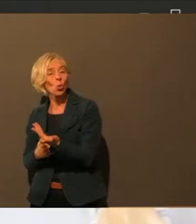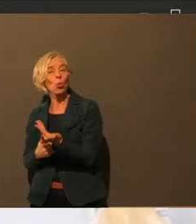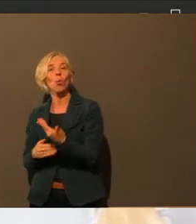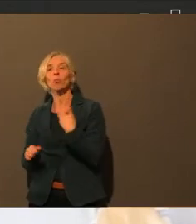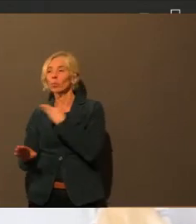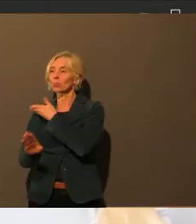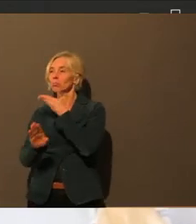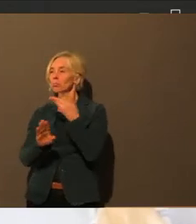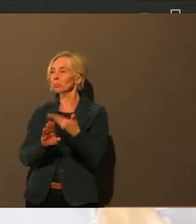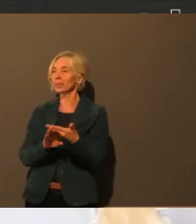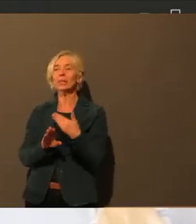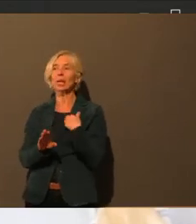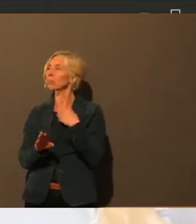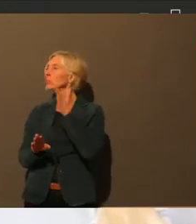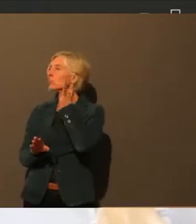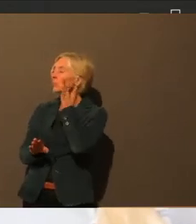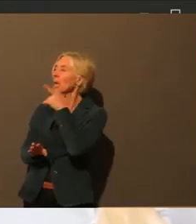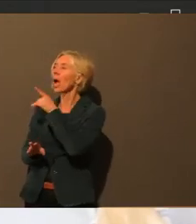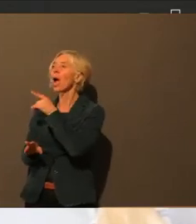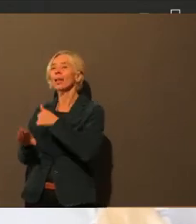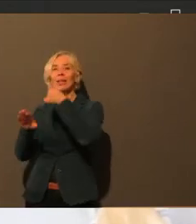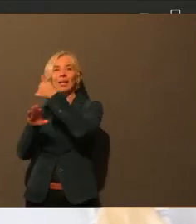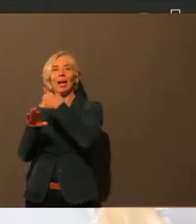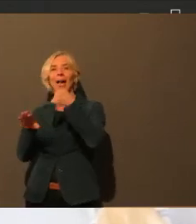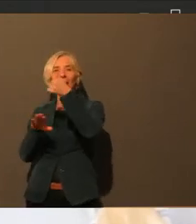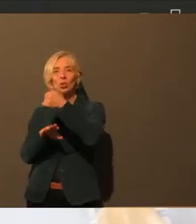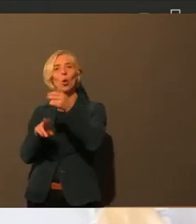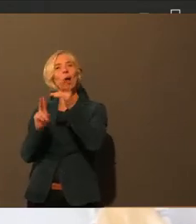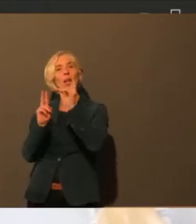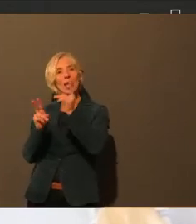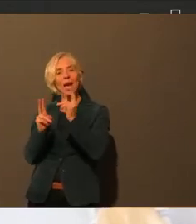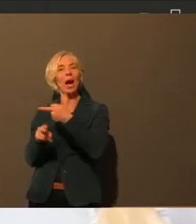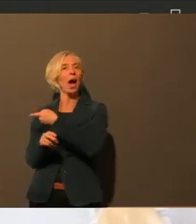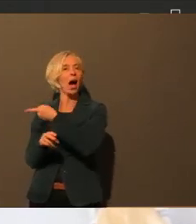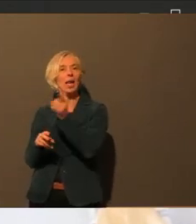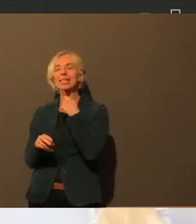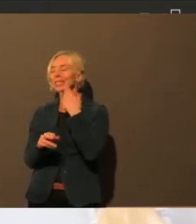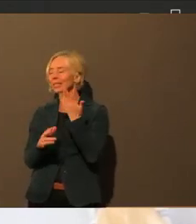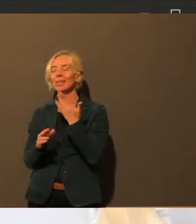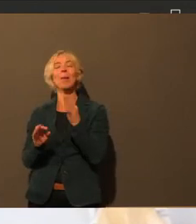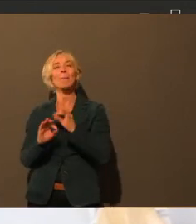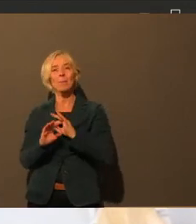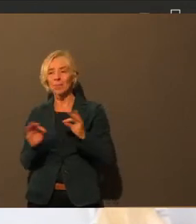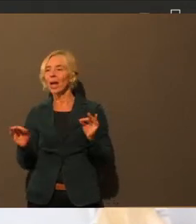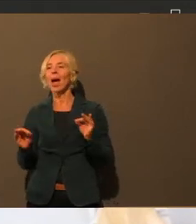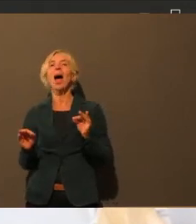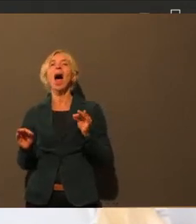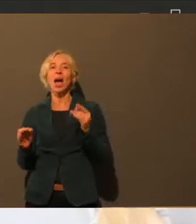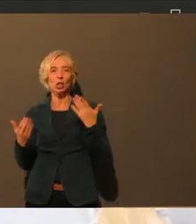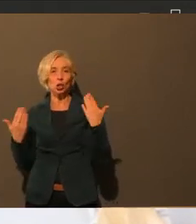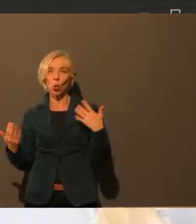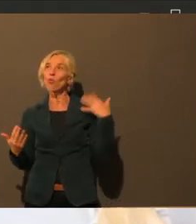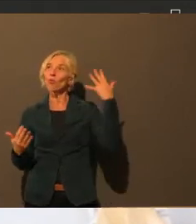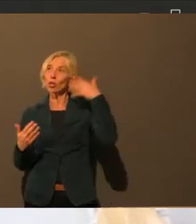sondern die Schulleitungen, die Lehrkräfte, die Pädagogen vor Ort, immer noch das Bessere, den Präsenzunterricht vor Ort zu haben,